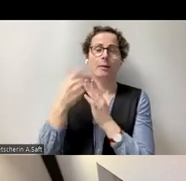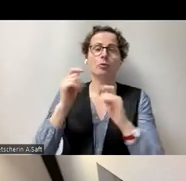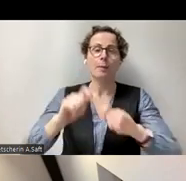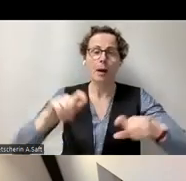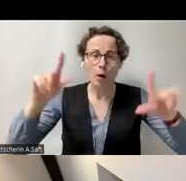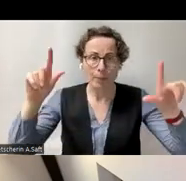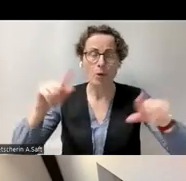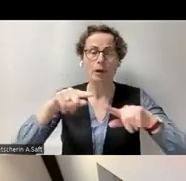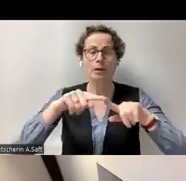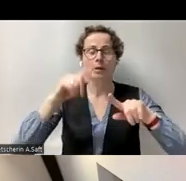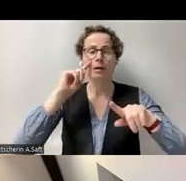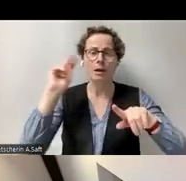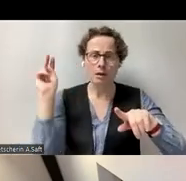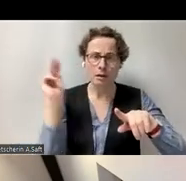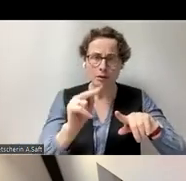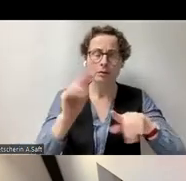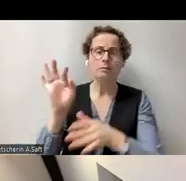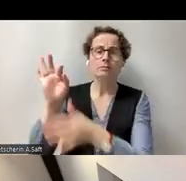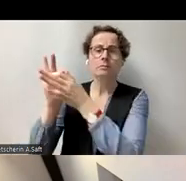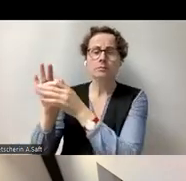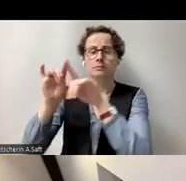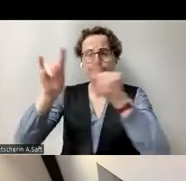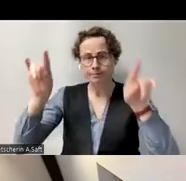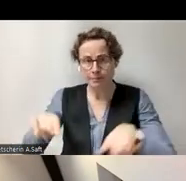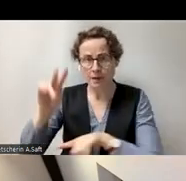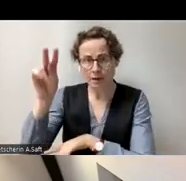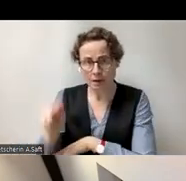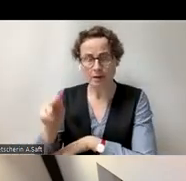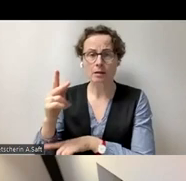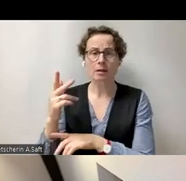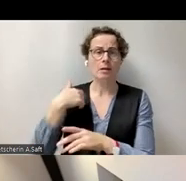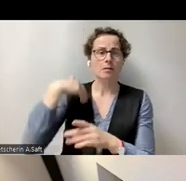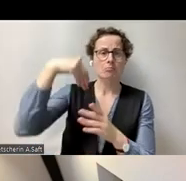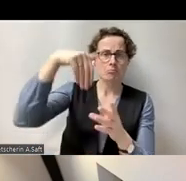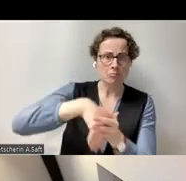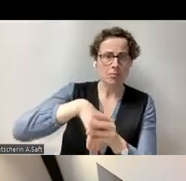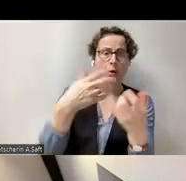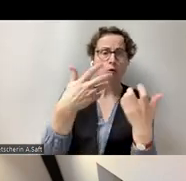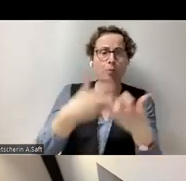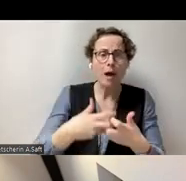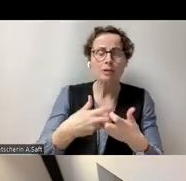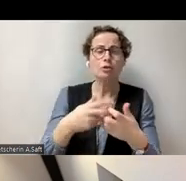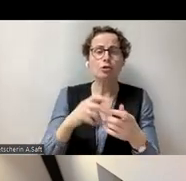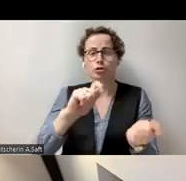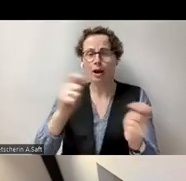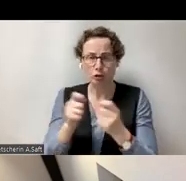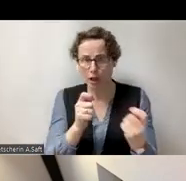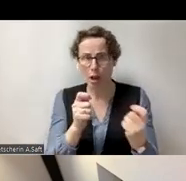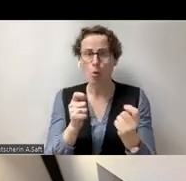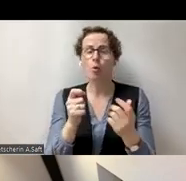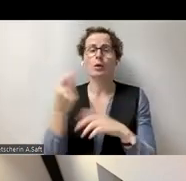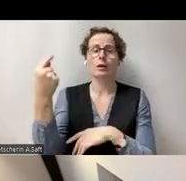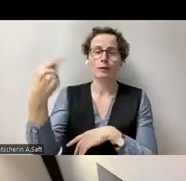Powerpoint mit Screenreadern, was Powerpoint automatisch macht, was die Checkliste nicht